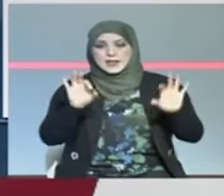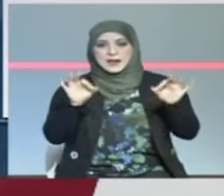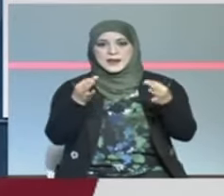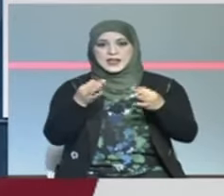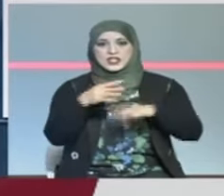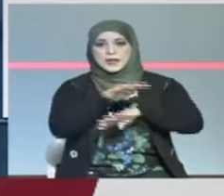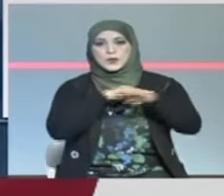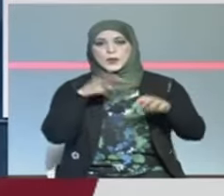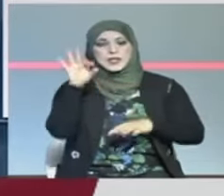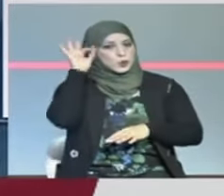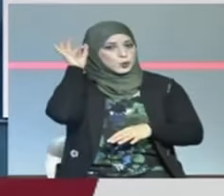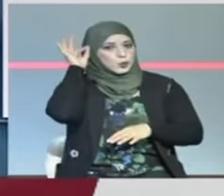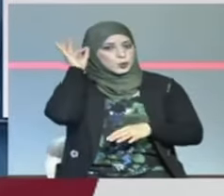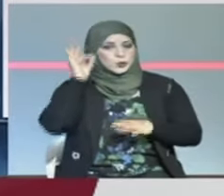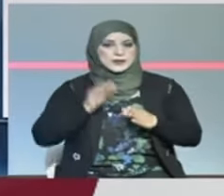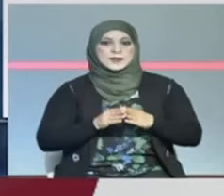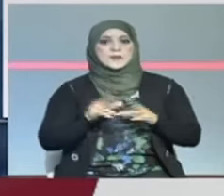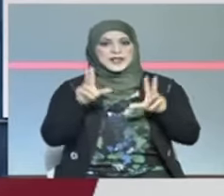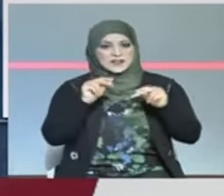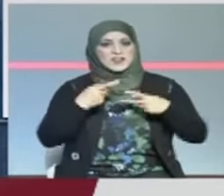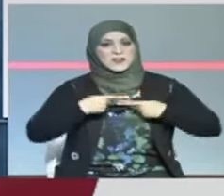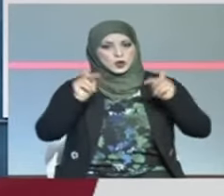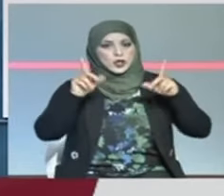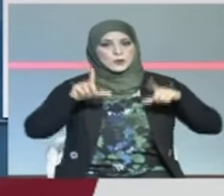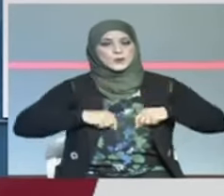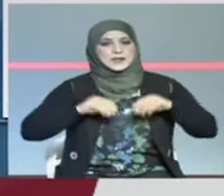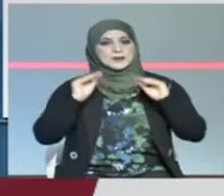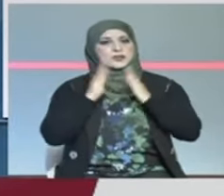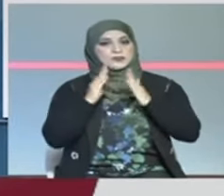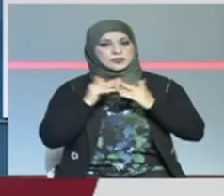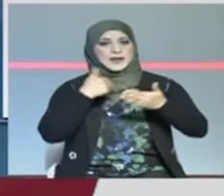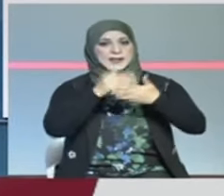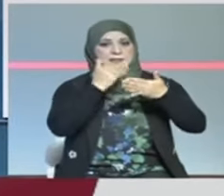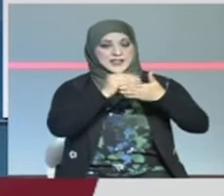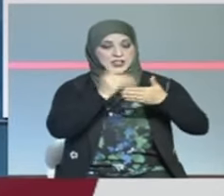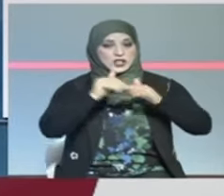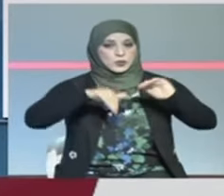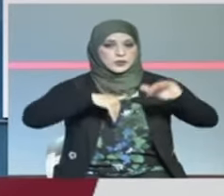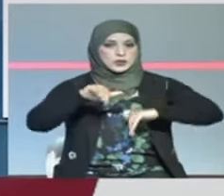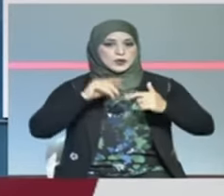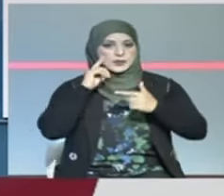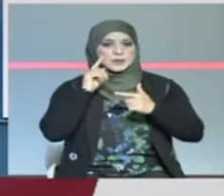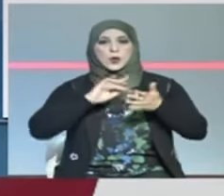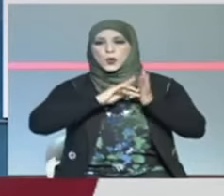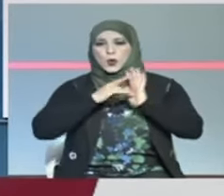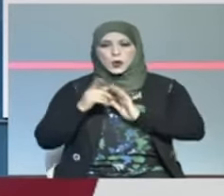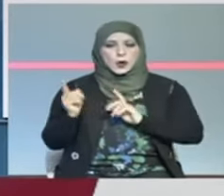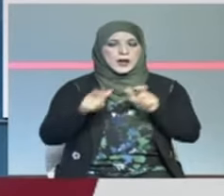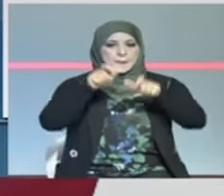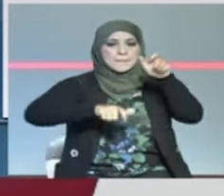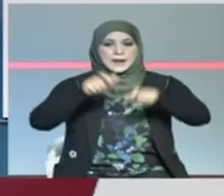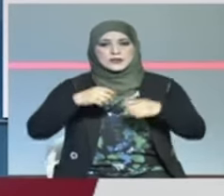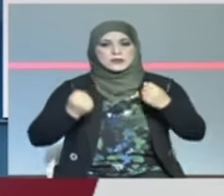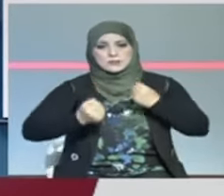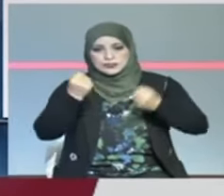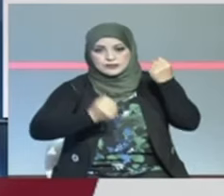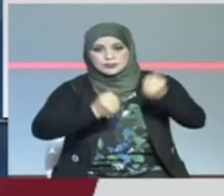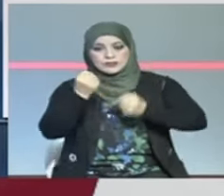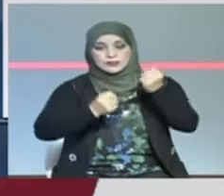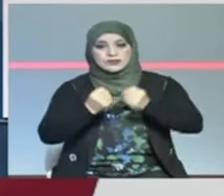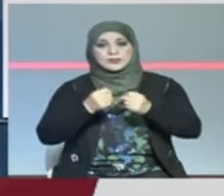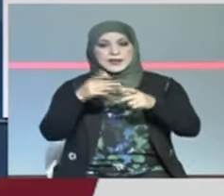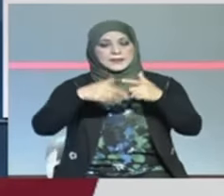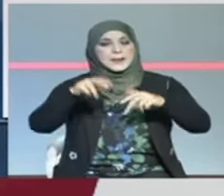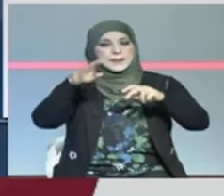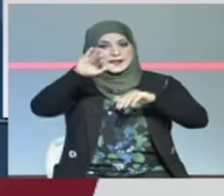بولاية تونس كما تعلم وزارة وتجهيز والإسكان والبنية التحتية كافة مستعملية الطريق القادمين من